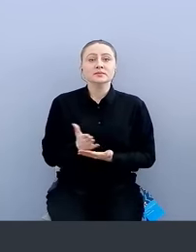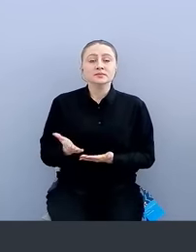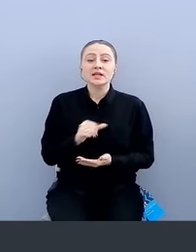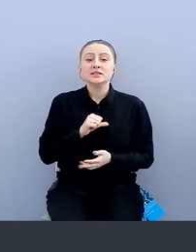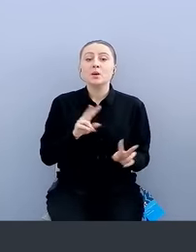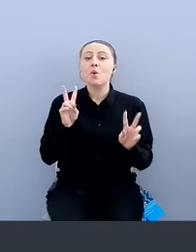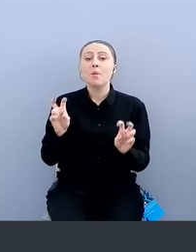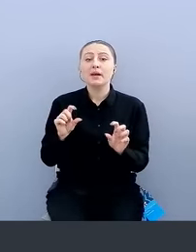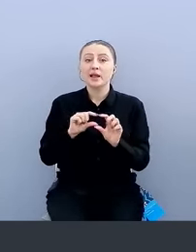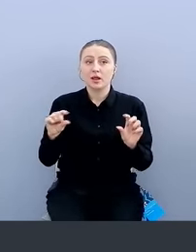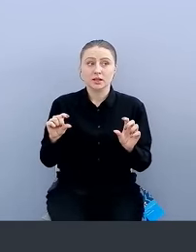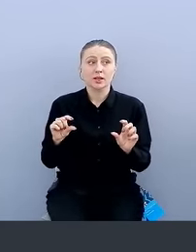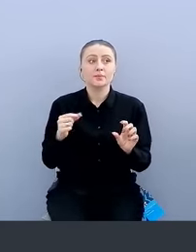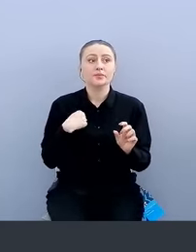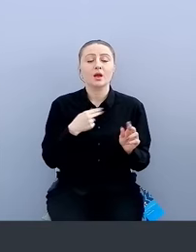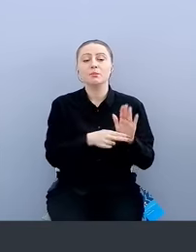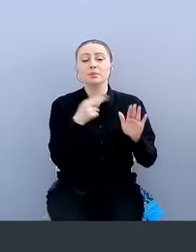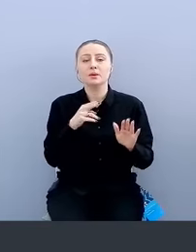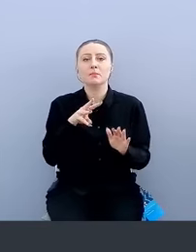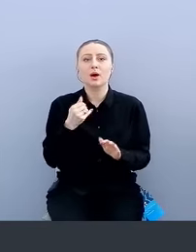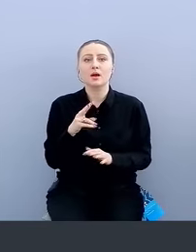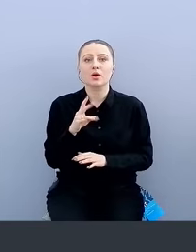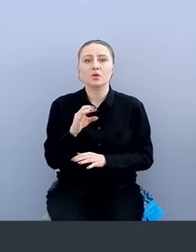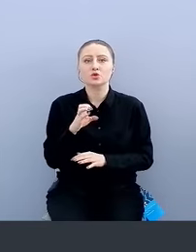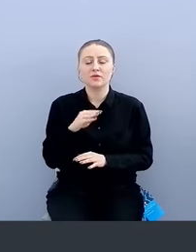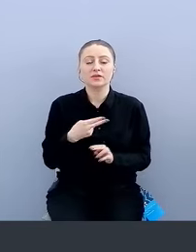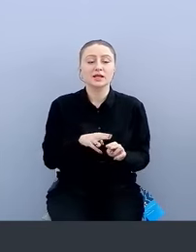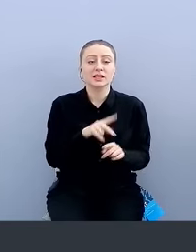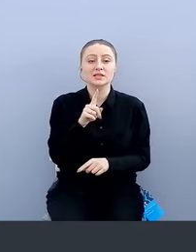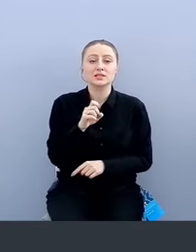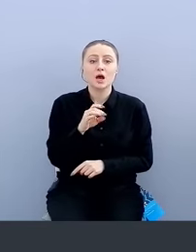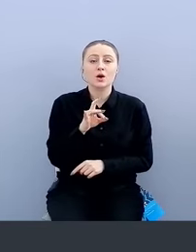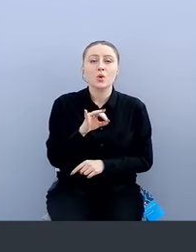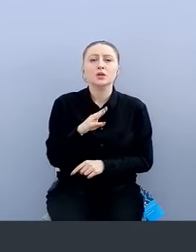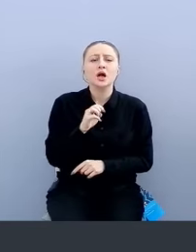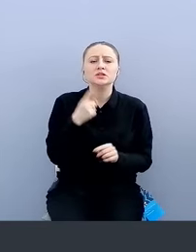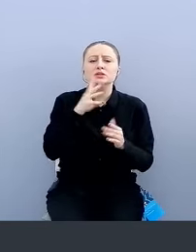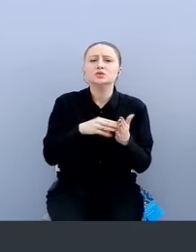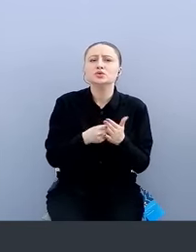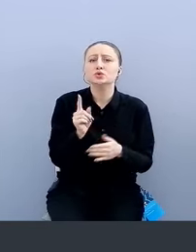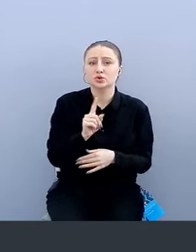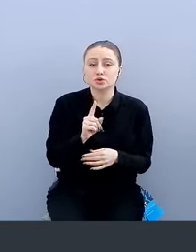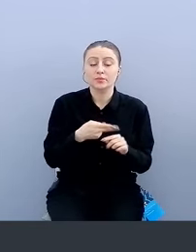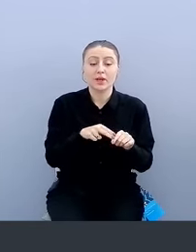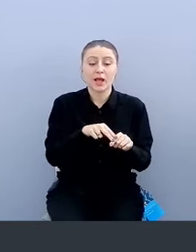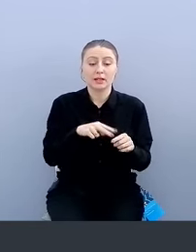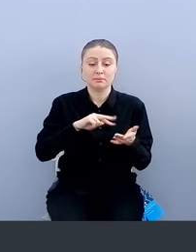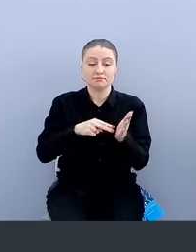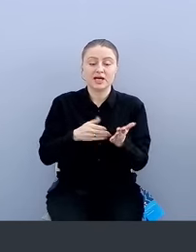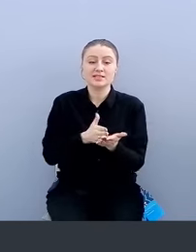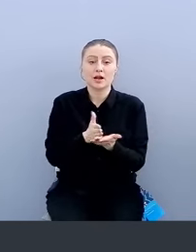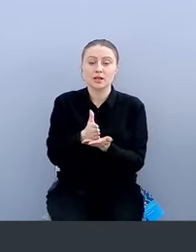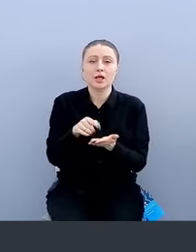Определение у нас я взял у Microsoft, что Zero Trust — это, в принципе, стратегия, в которой лежат